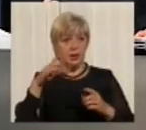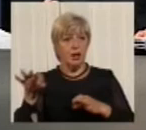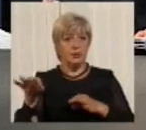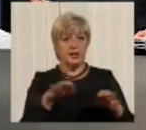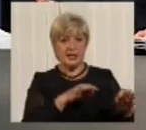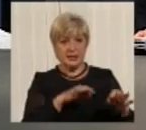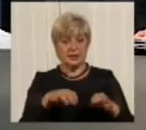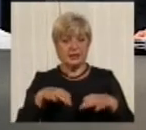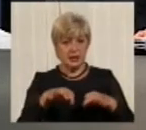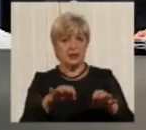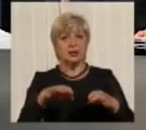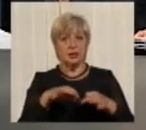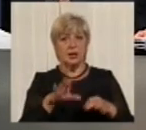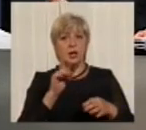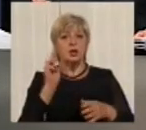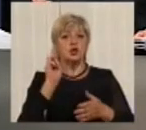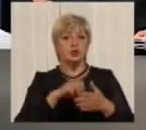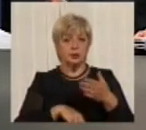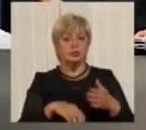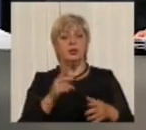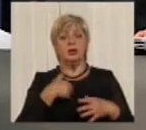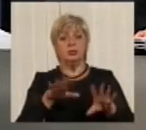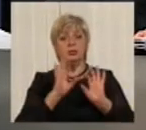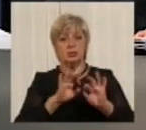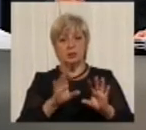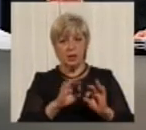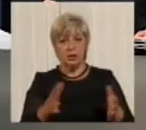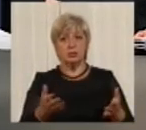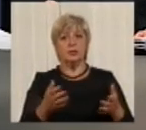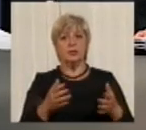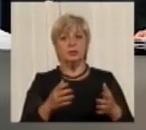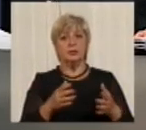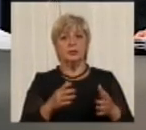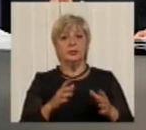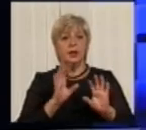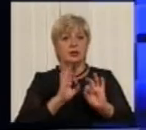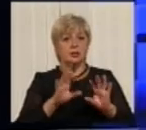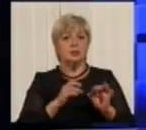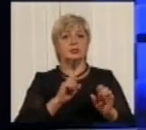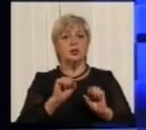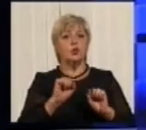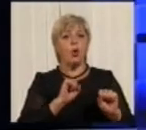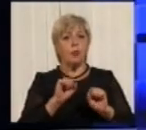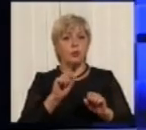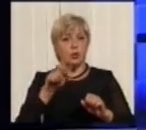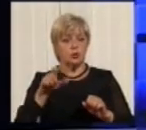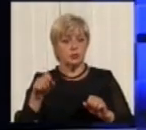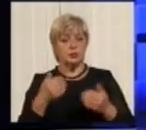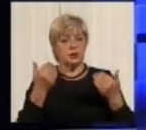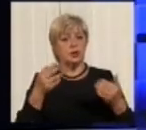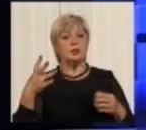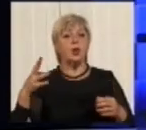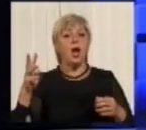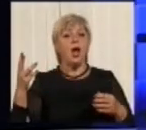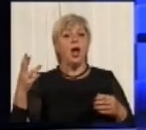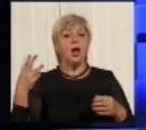штрафувати, роз'яснювати, роз'яснювати з руководством, тобто з їхніми директорами.